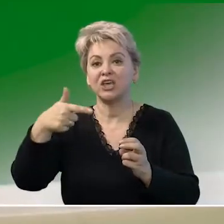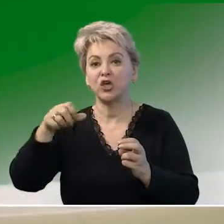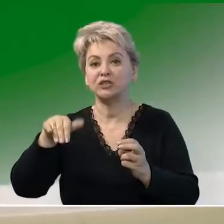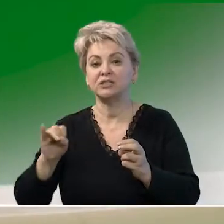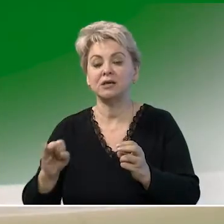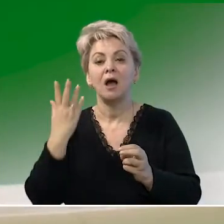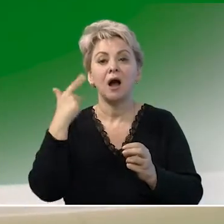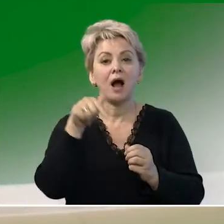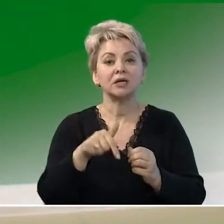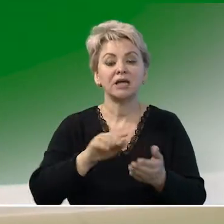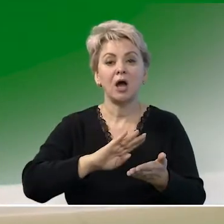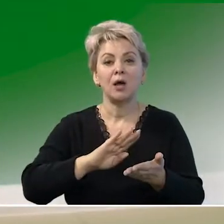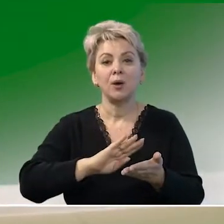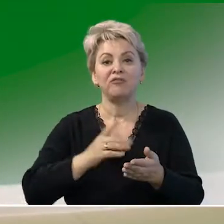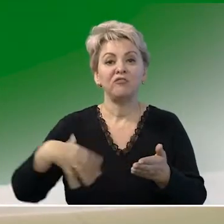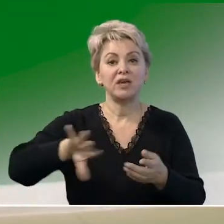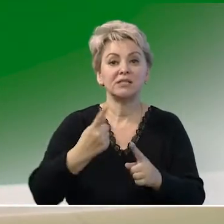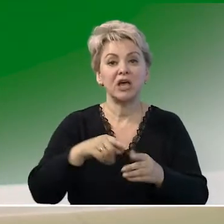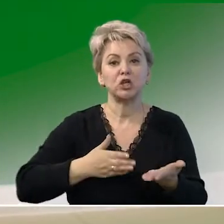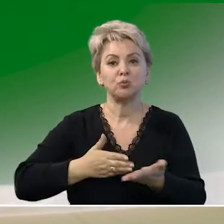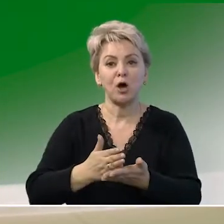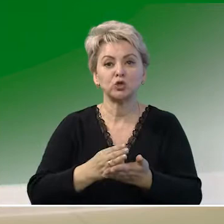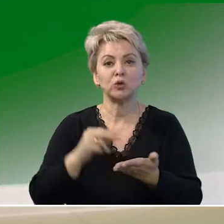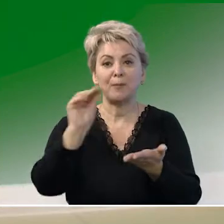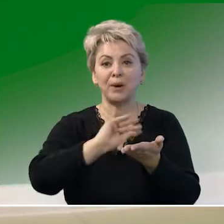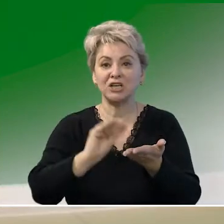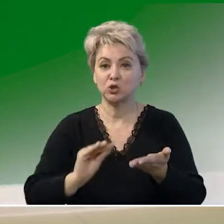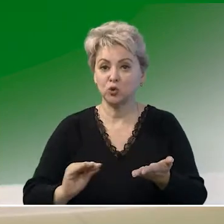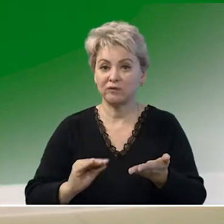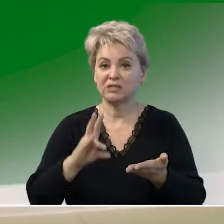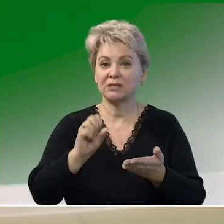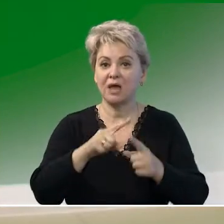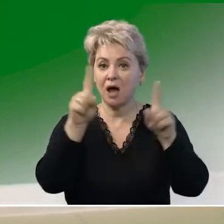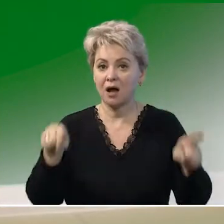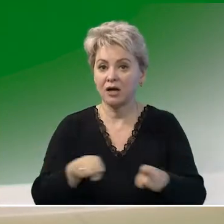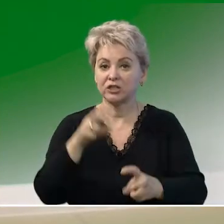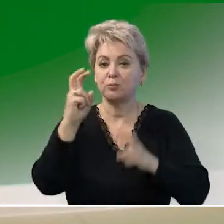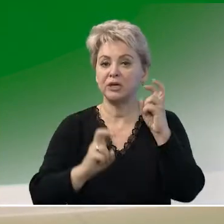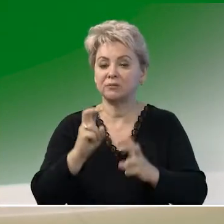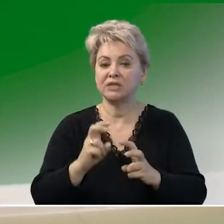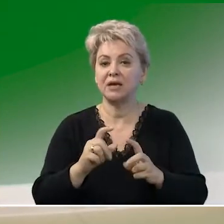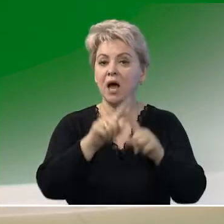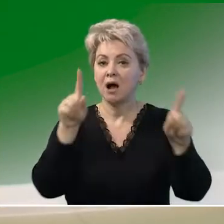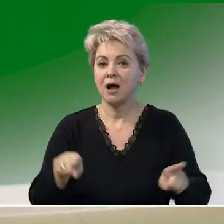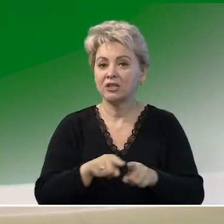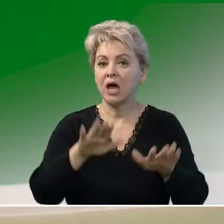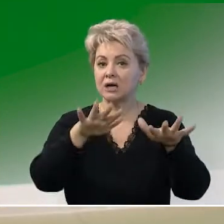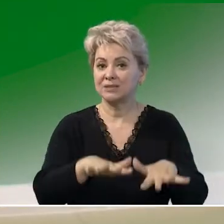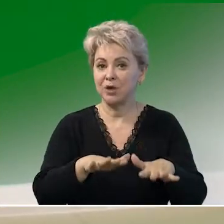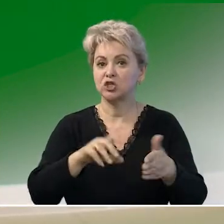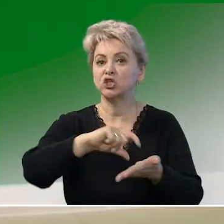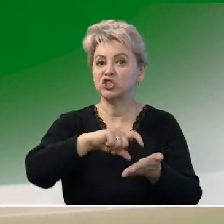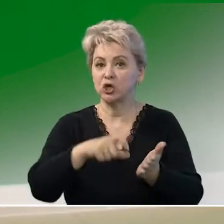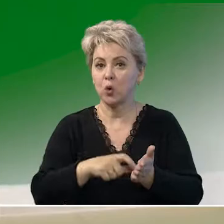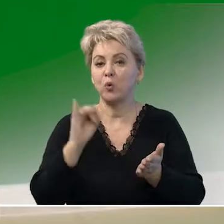когда весь вот этот маршрут, он прорисовывается на карте предприятия, на карте расположения его